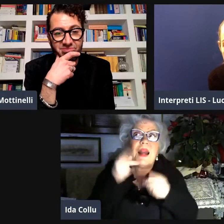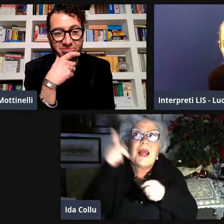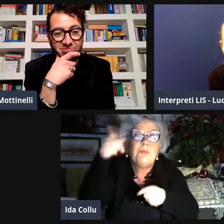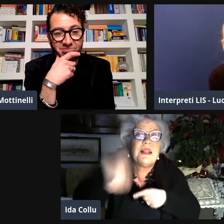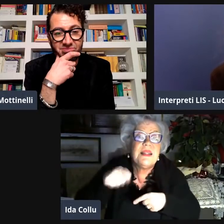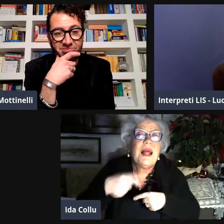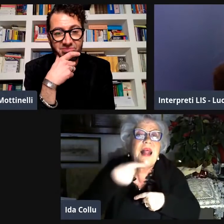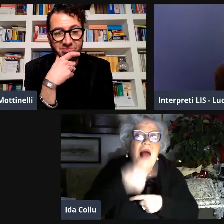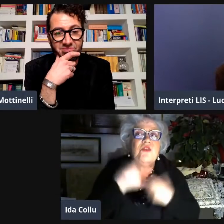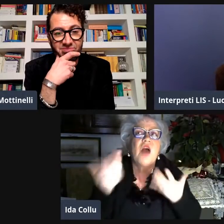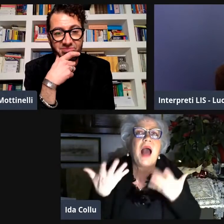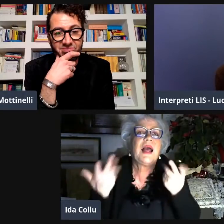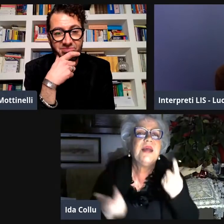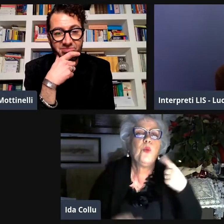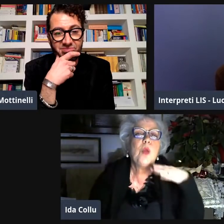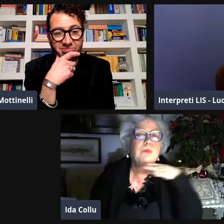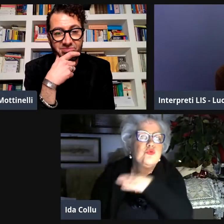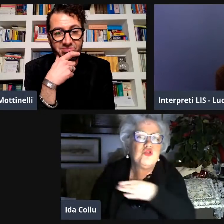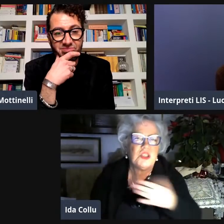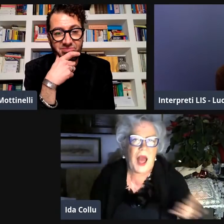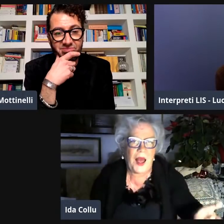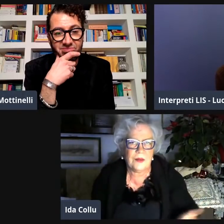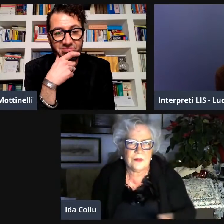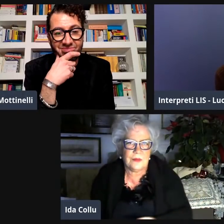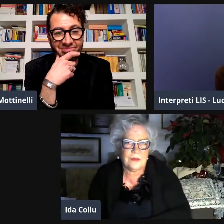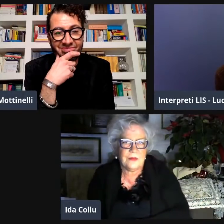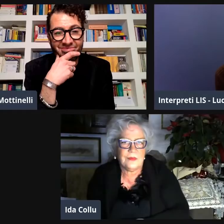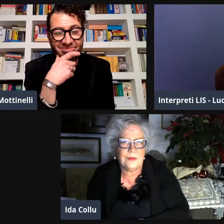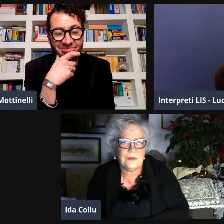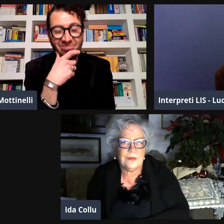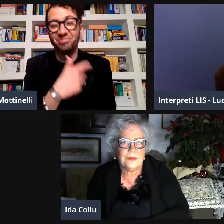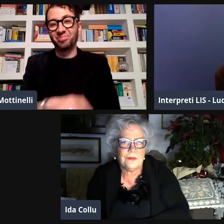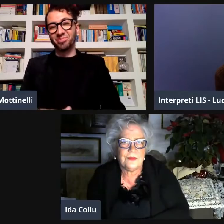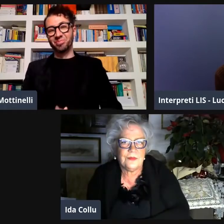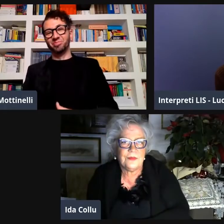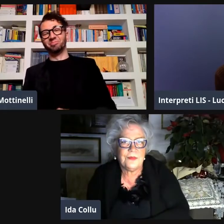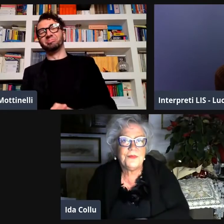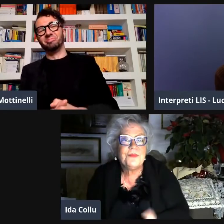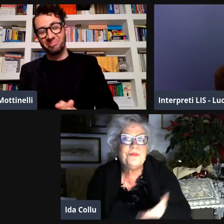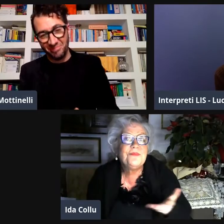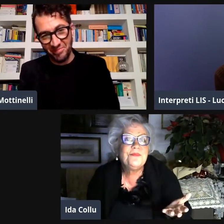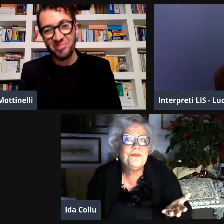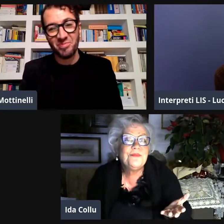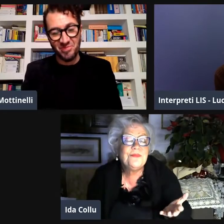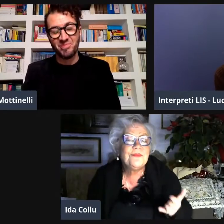presidente ah e quindi ha valore perché l'ha detto il presidente non può essere una bugia